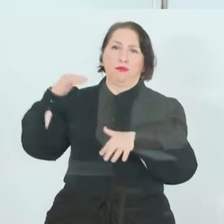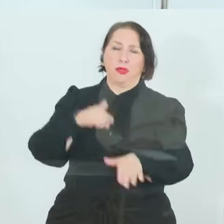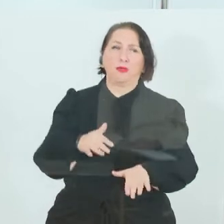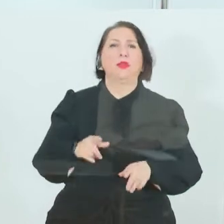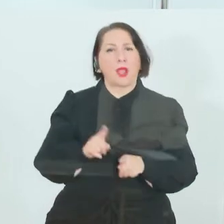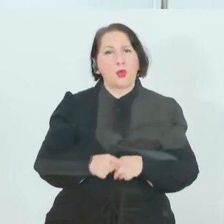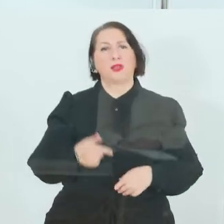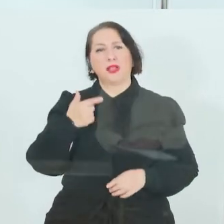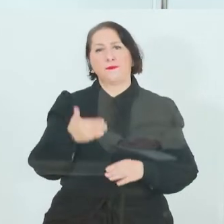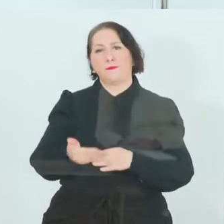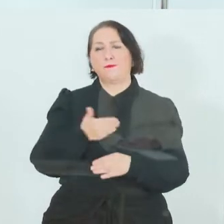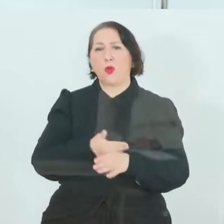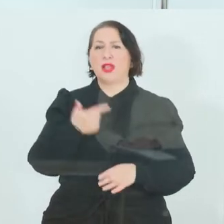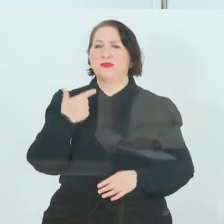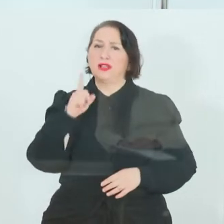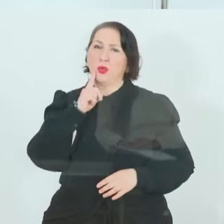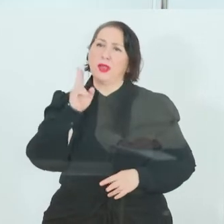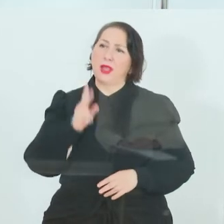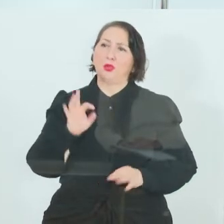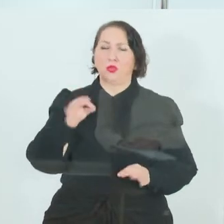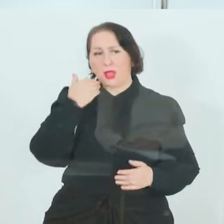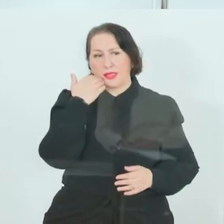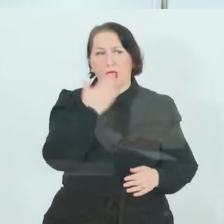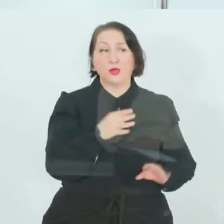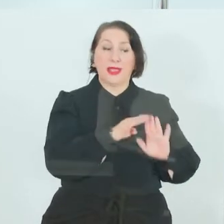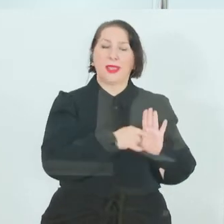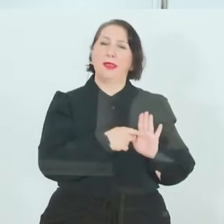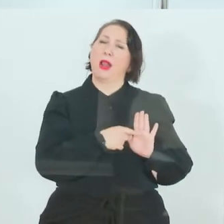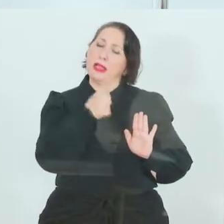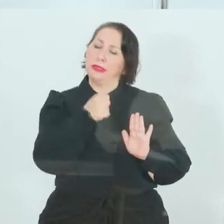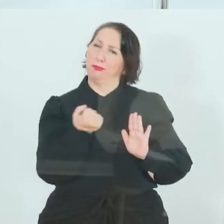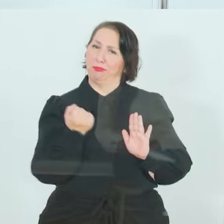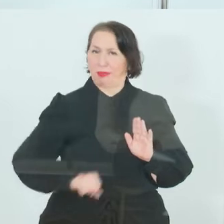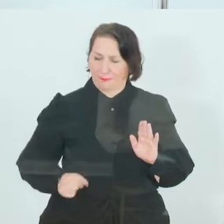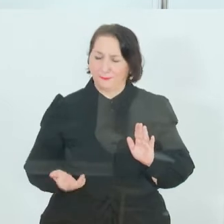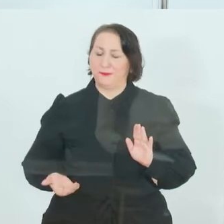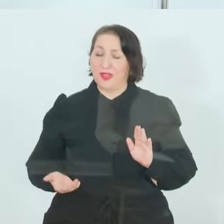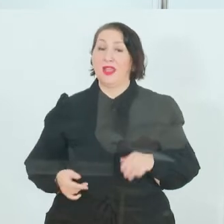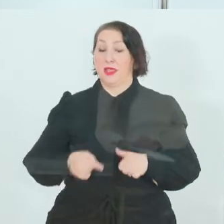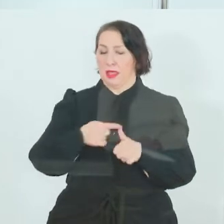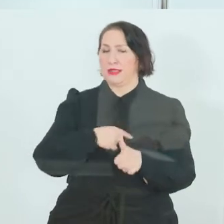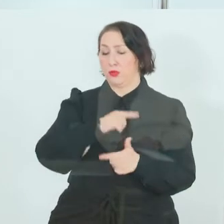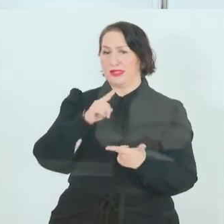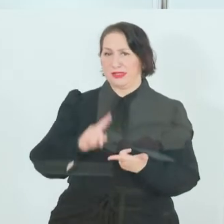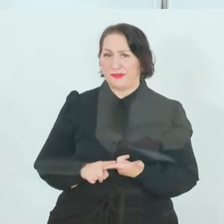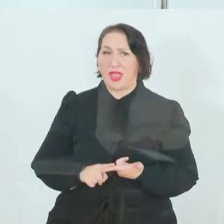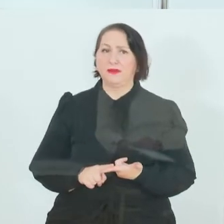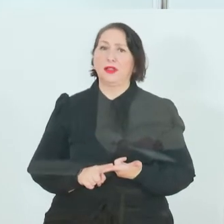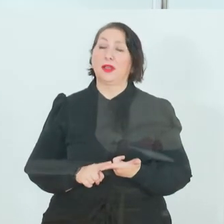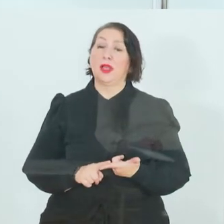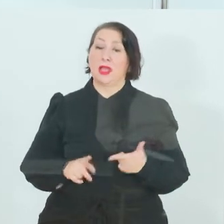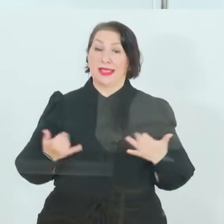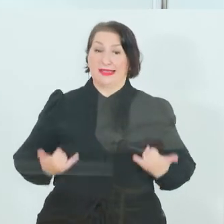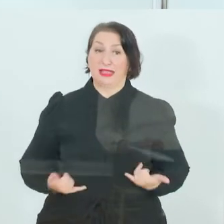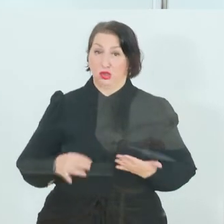vor 20 Uhr gut nach Hause zu kommen, dass sie die Regeln auch einhalten können. Das war einmal das Erste. Und das Zweite ist, dass wir